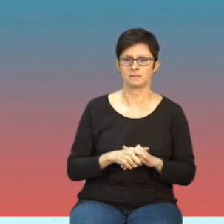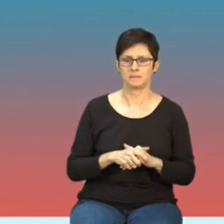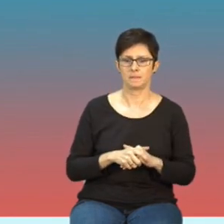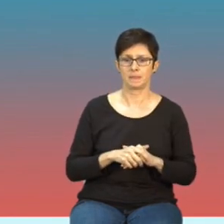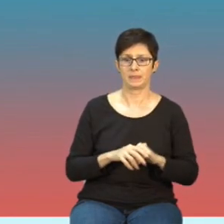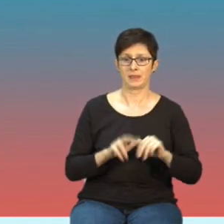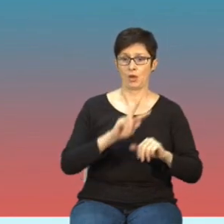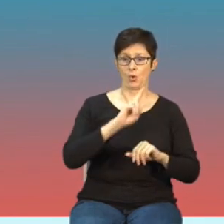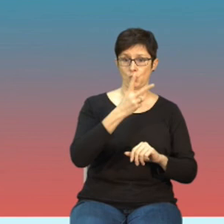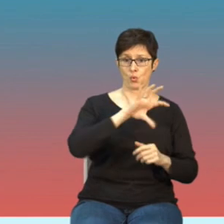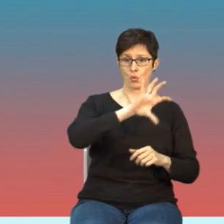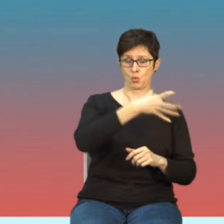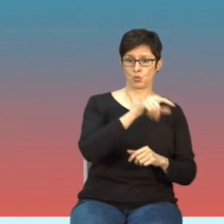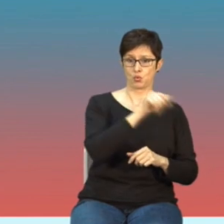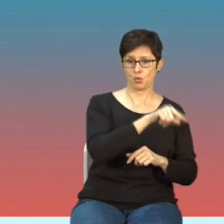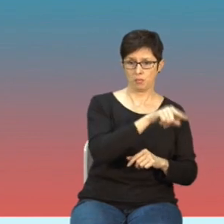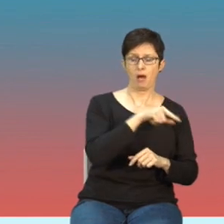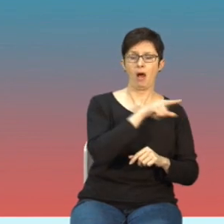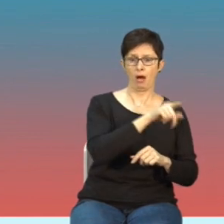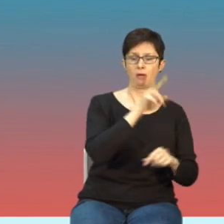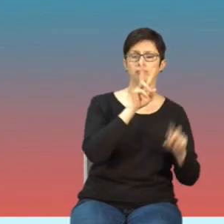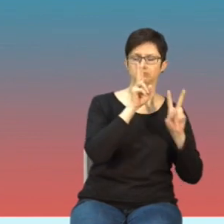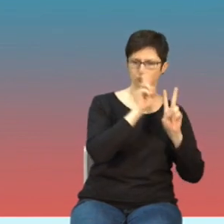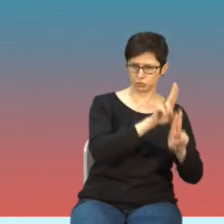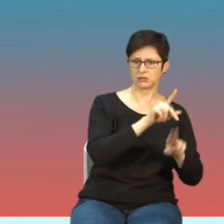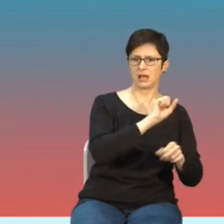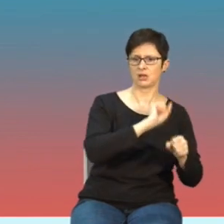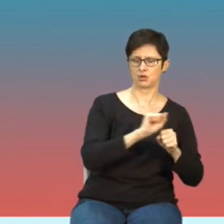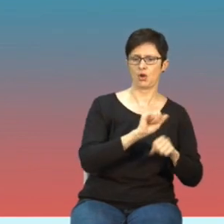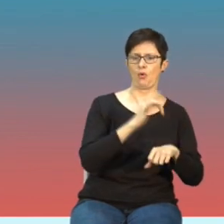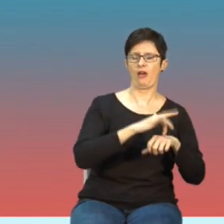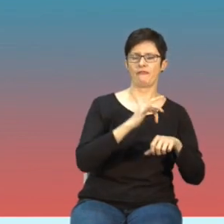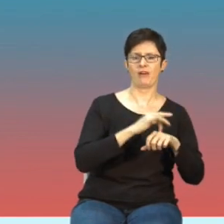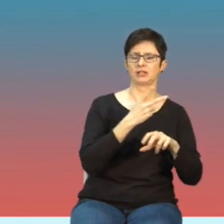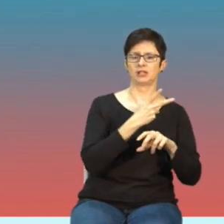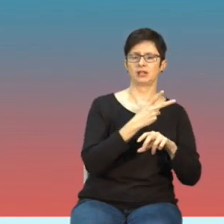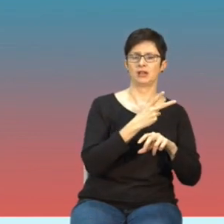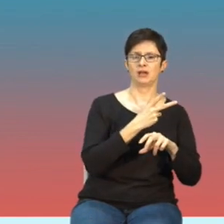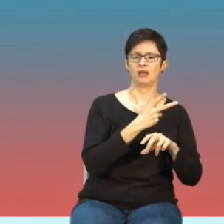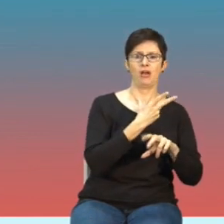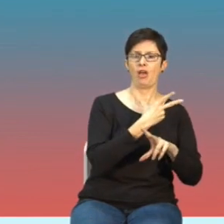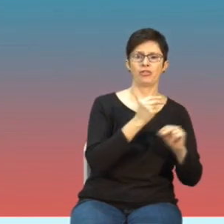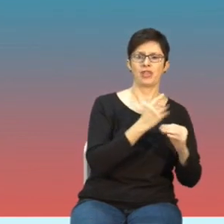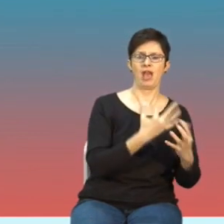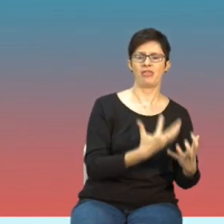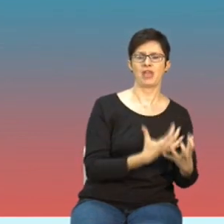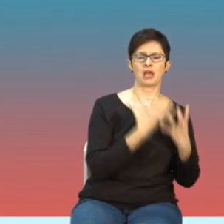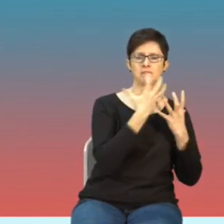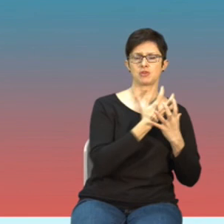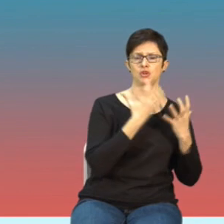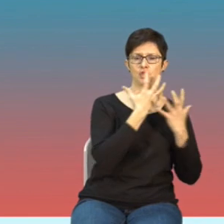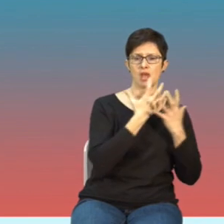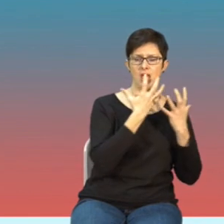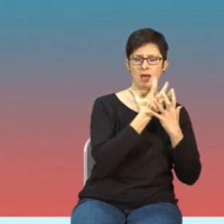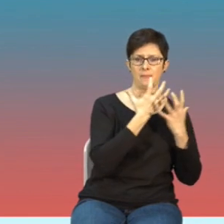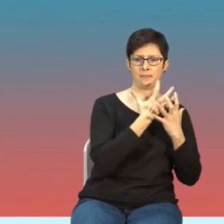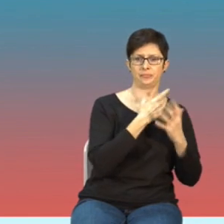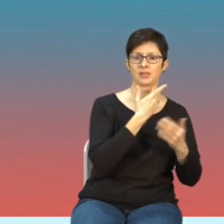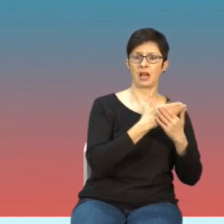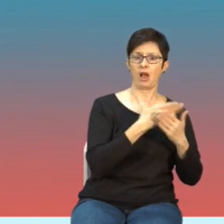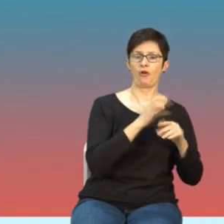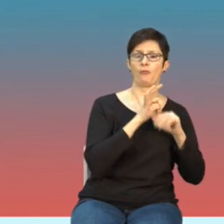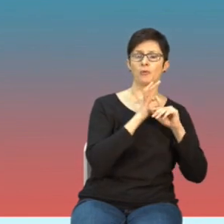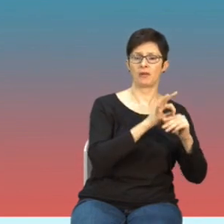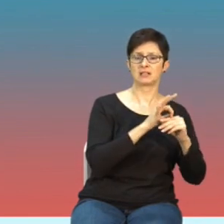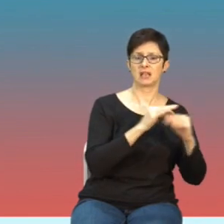uznaje efekty nietermiczne no i w związku z tym oni wprowadzają ten próg bezpieczeństwa w